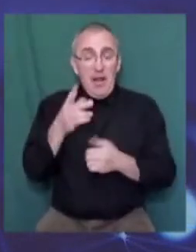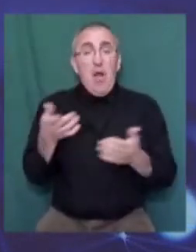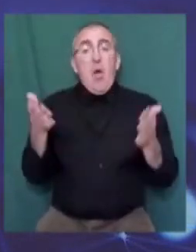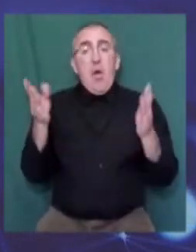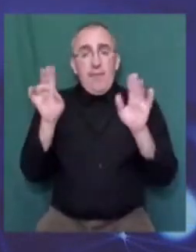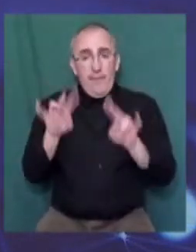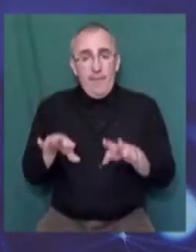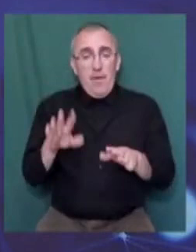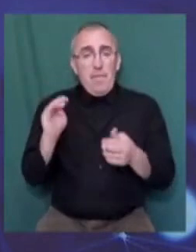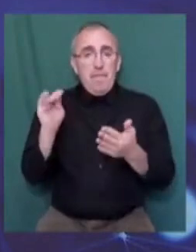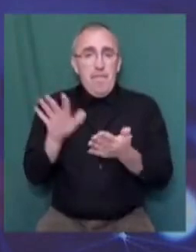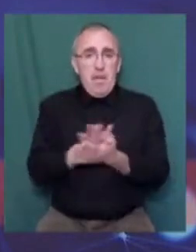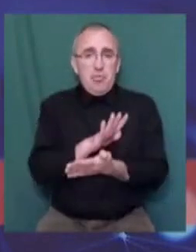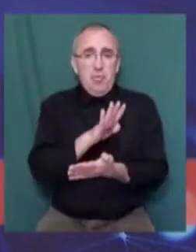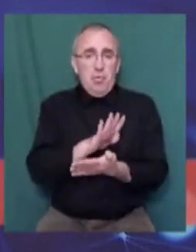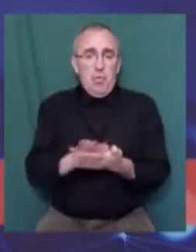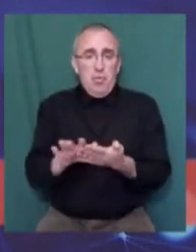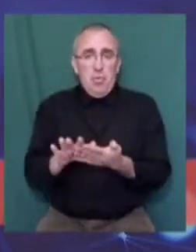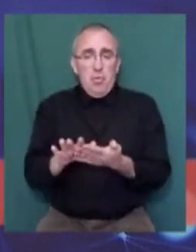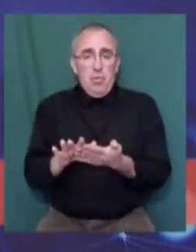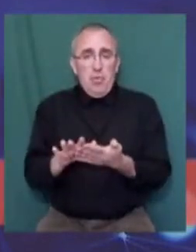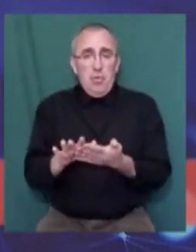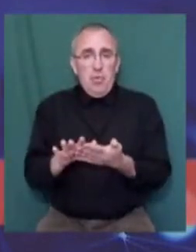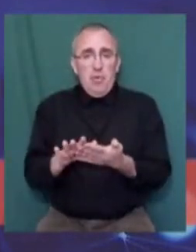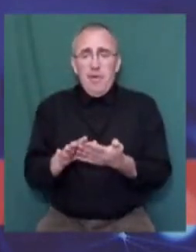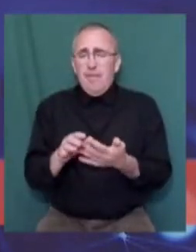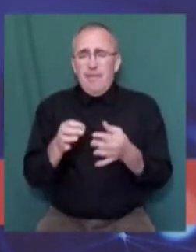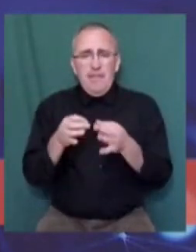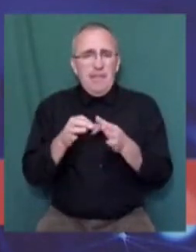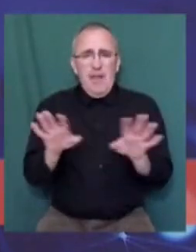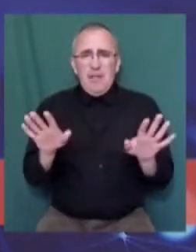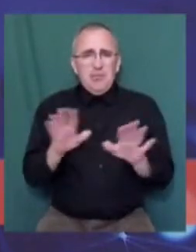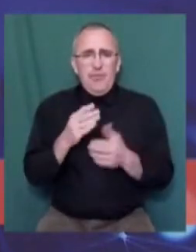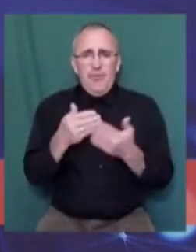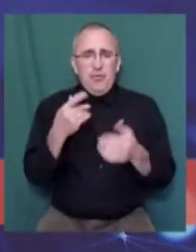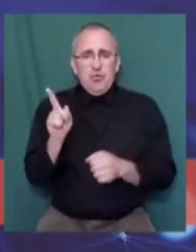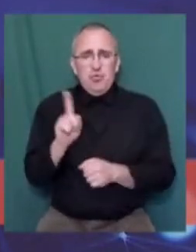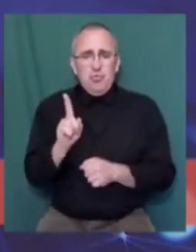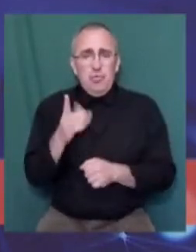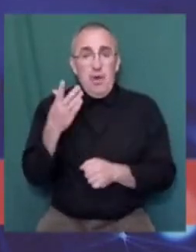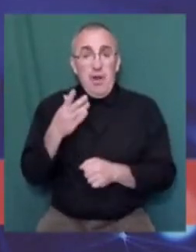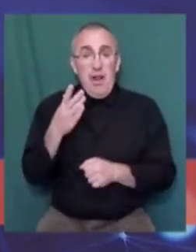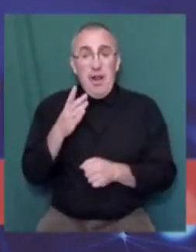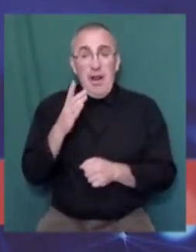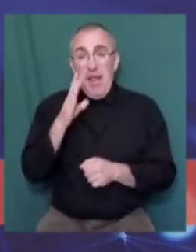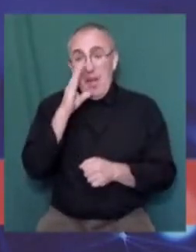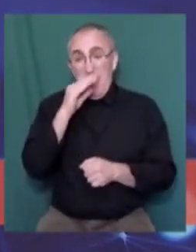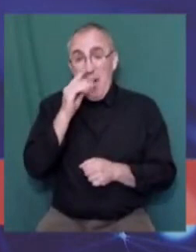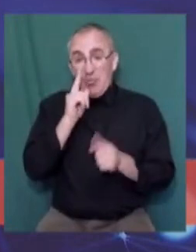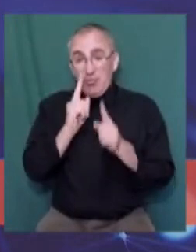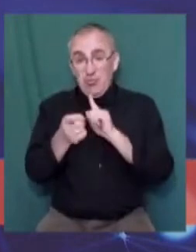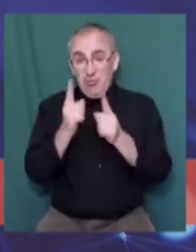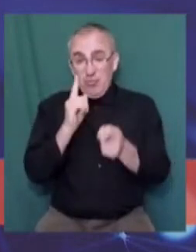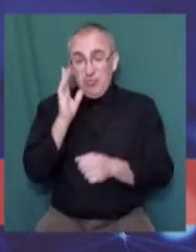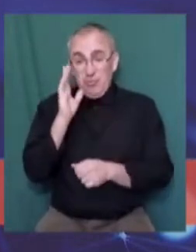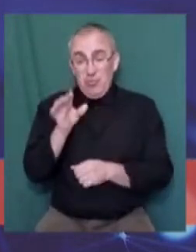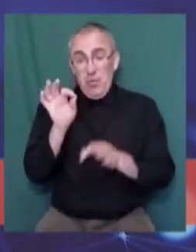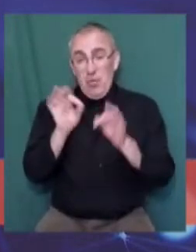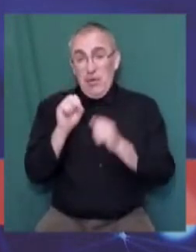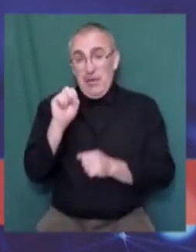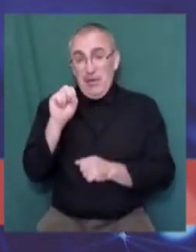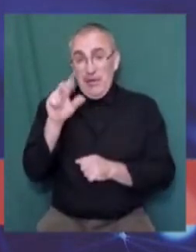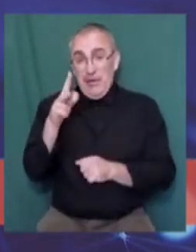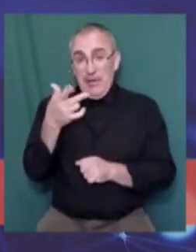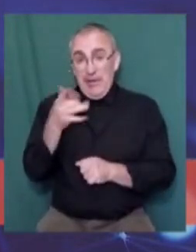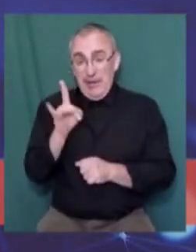безкоштовно, незалежно від чого. Тобто, якщо на маршрутні таксі будемо очікувати в розмірі 13 гривень